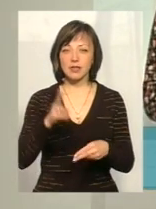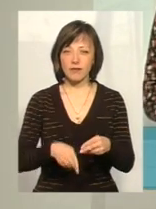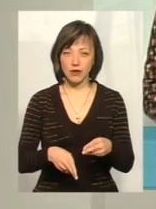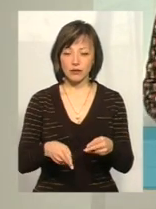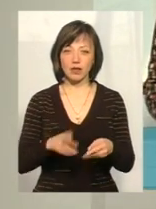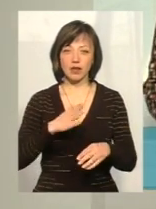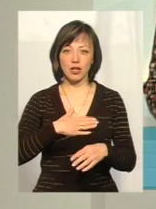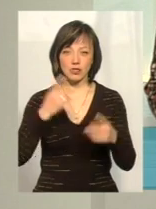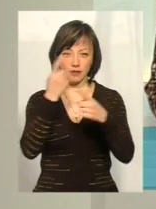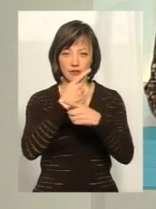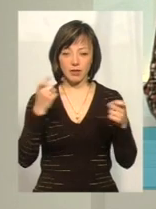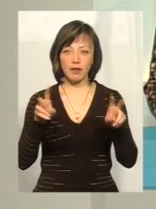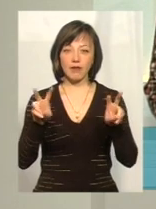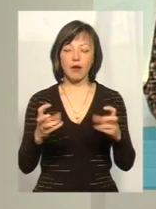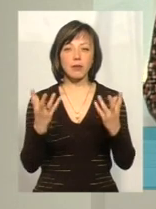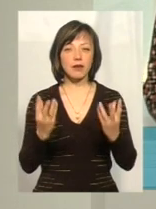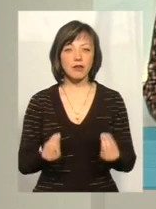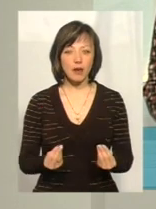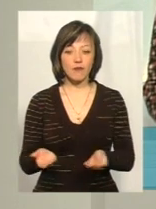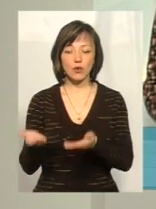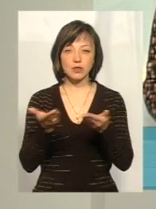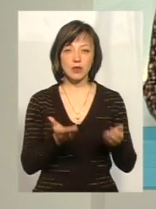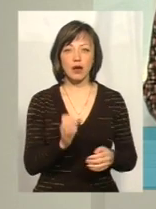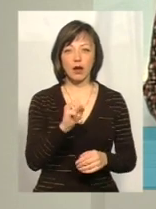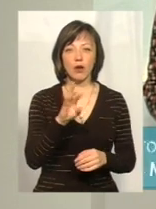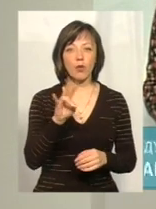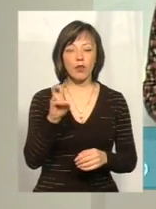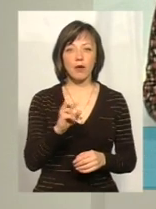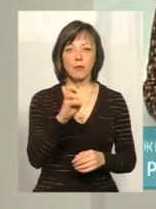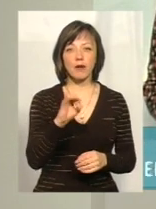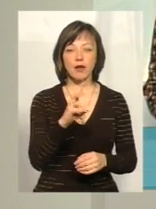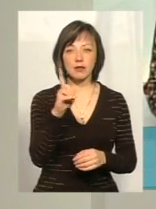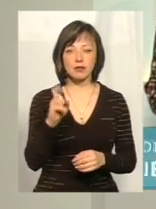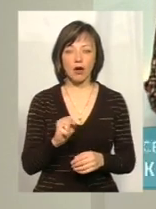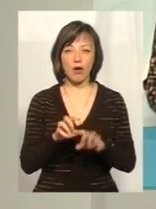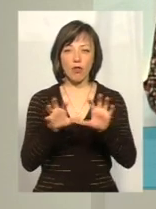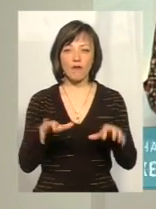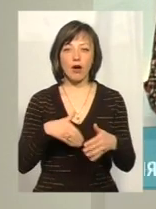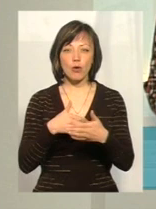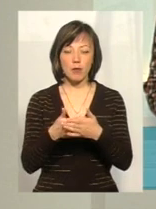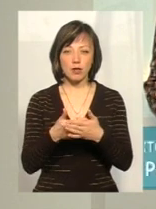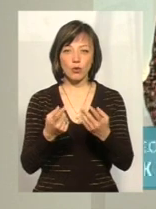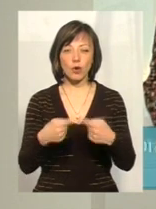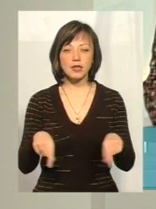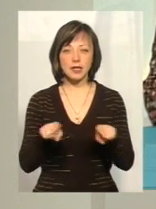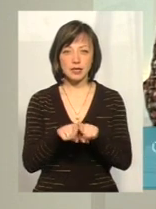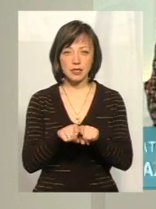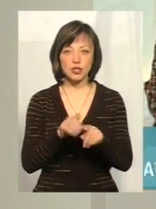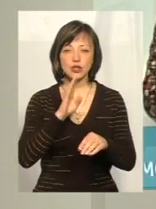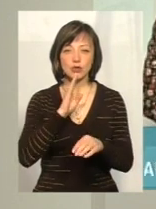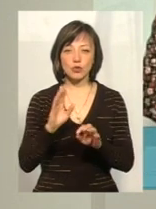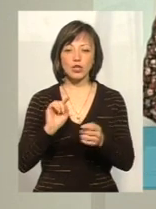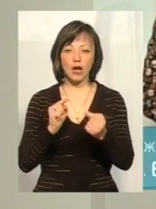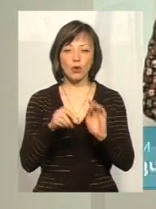наш ефір. В ефірі була тема дня. гостях сьогодні в нас була Альона Береза, голова громадської організації